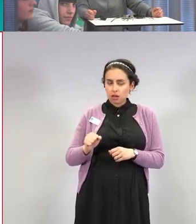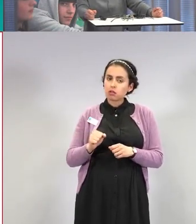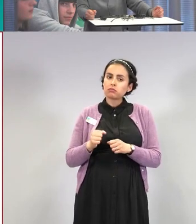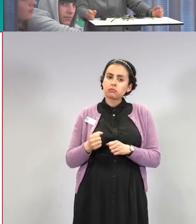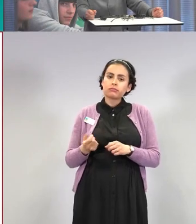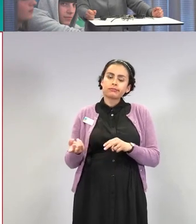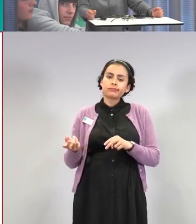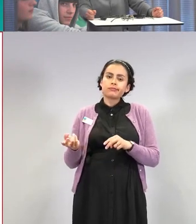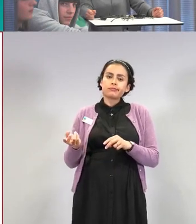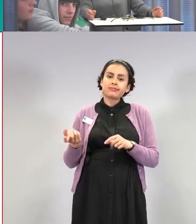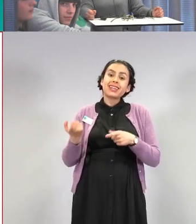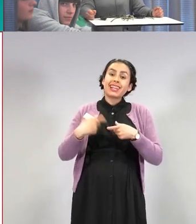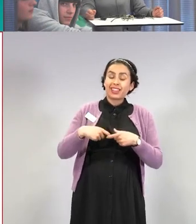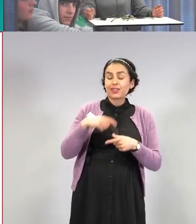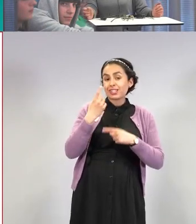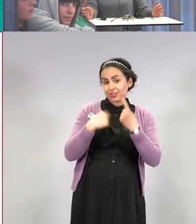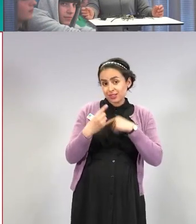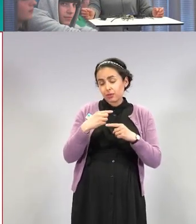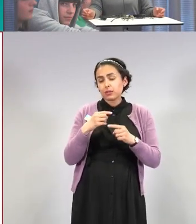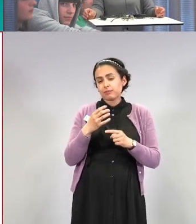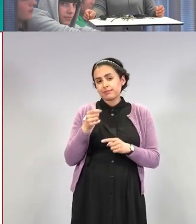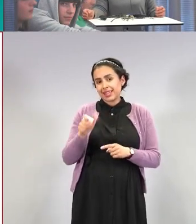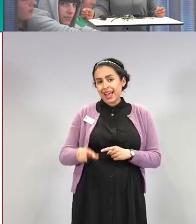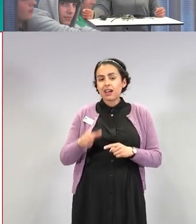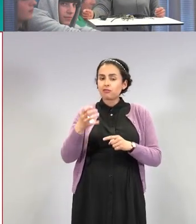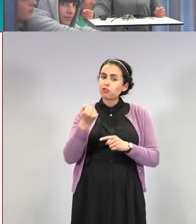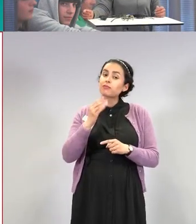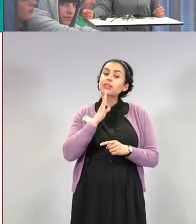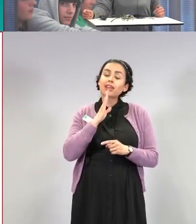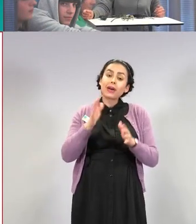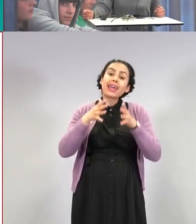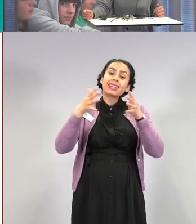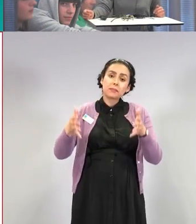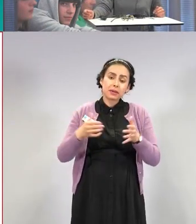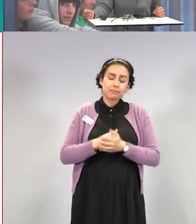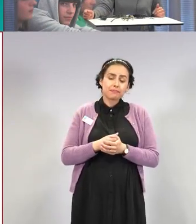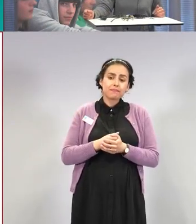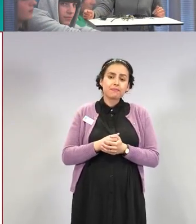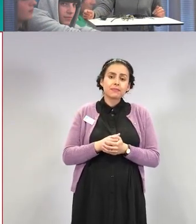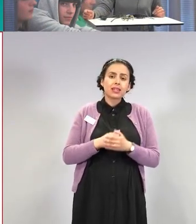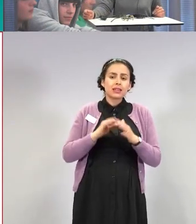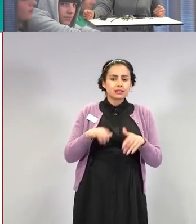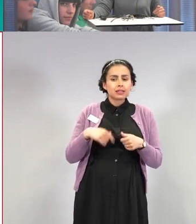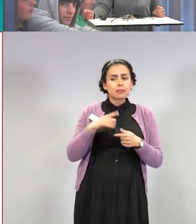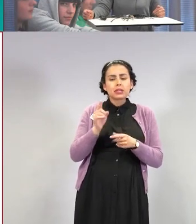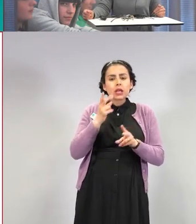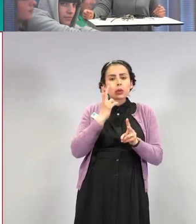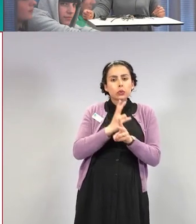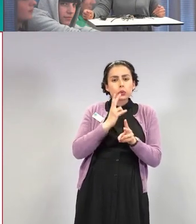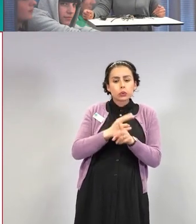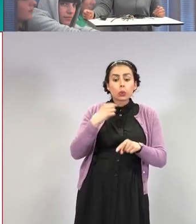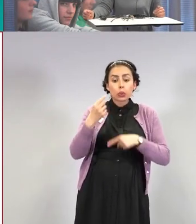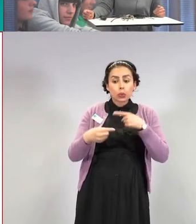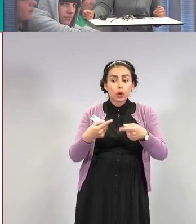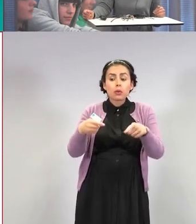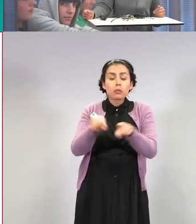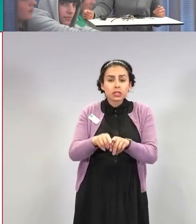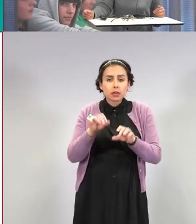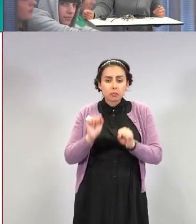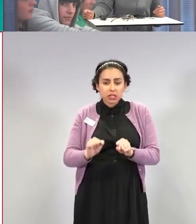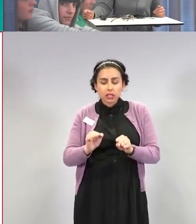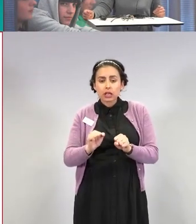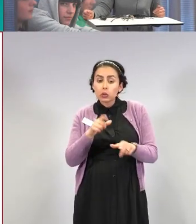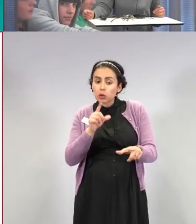mitä nämä ihan uusimmat aikataulut ovat. No sitten, mitä varontoimenpiteitä pitää huomioida, kun on saanut